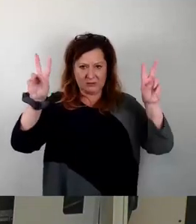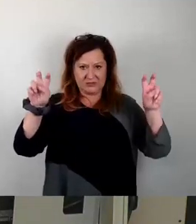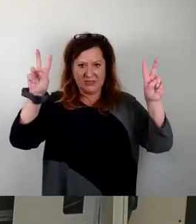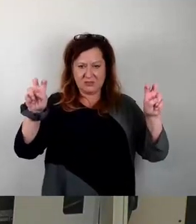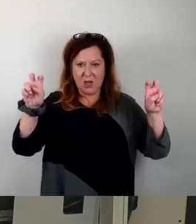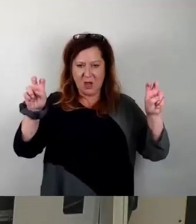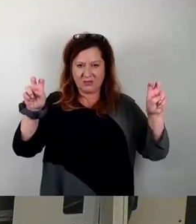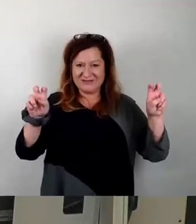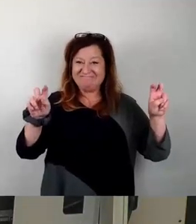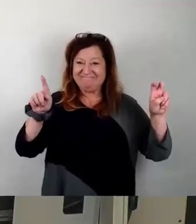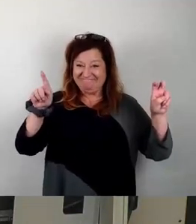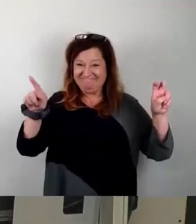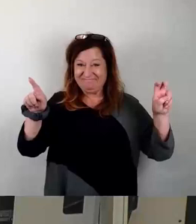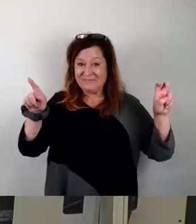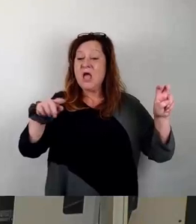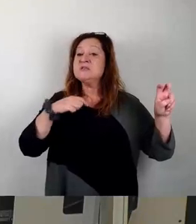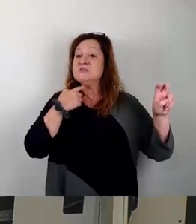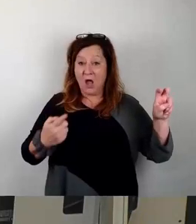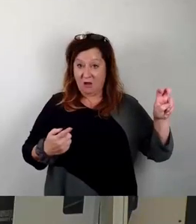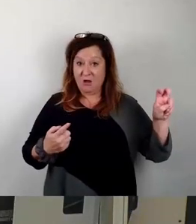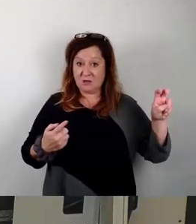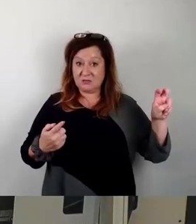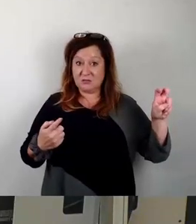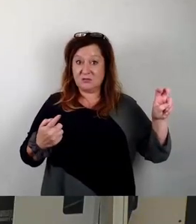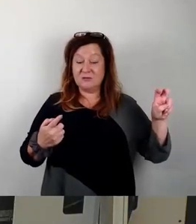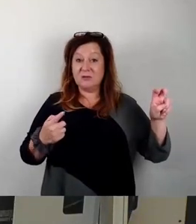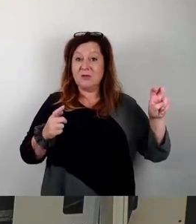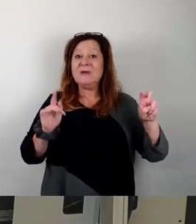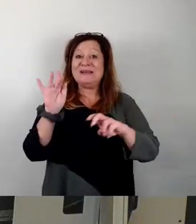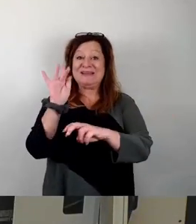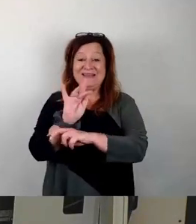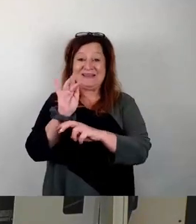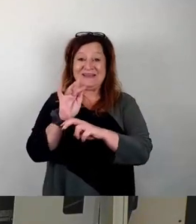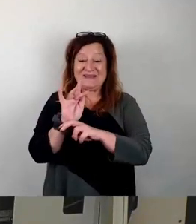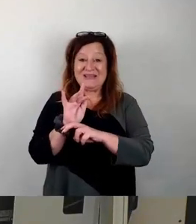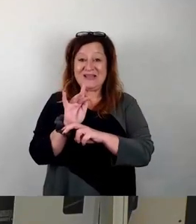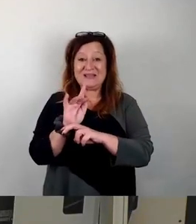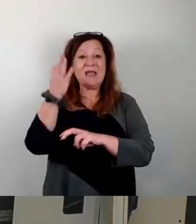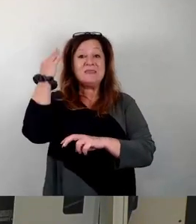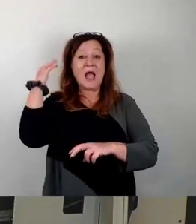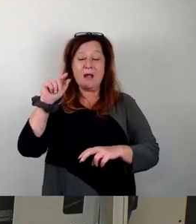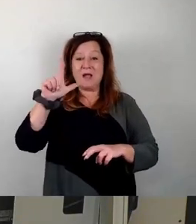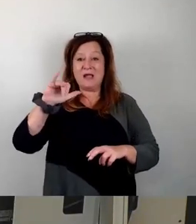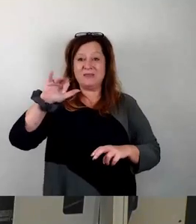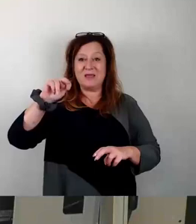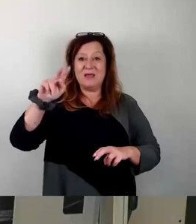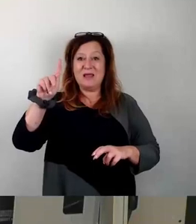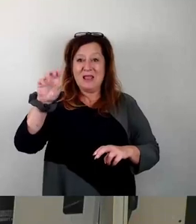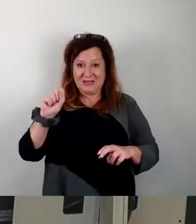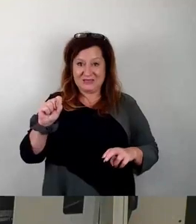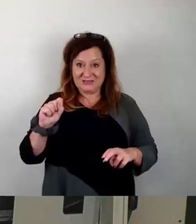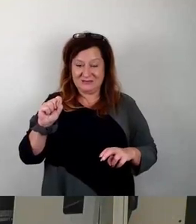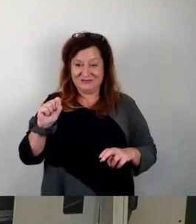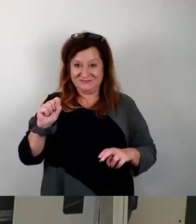Tucholsky der Weltbühne, er kritisiert die Linke, die damalige Linke. Und er kritisiert sie,